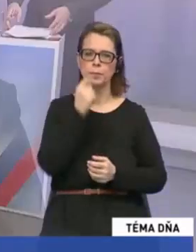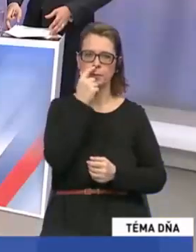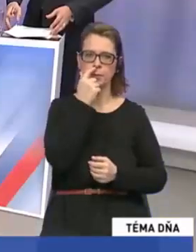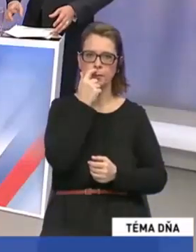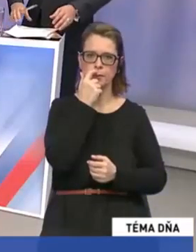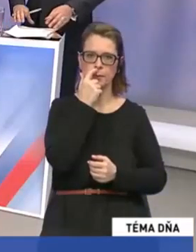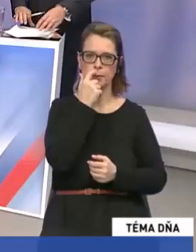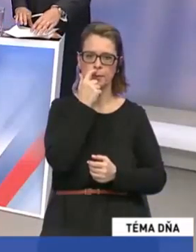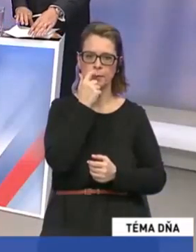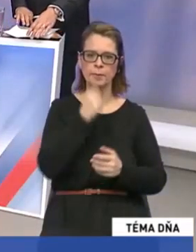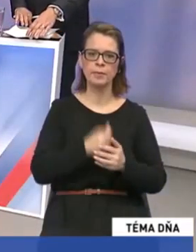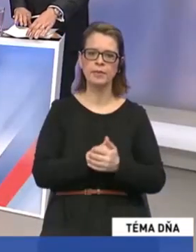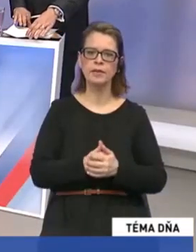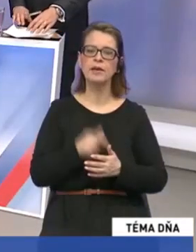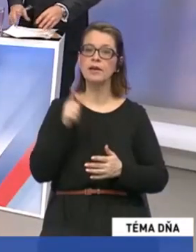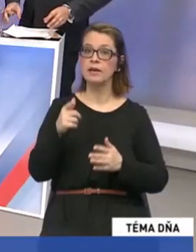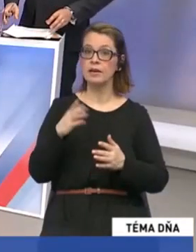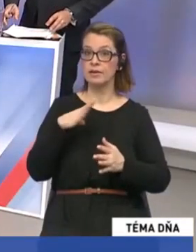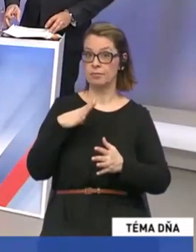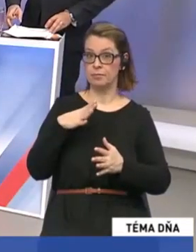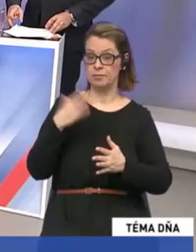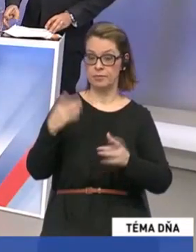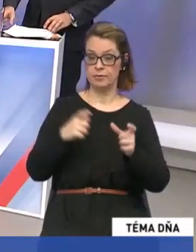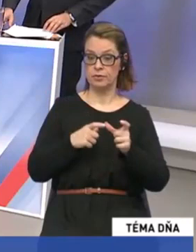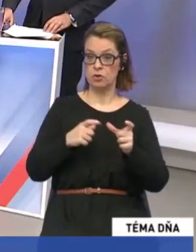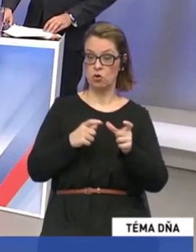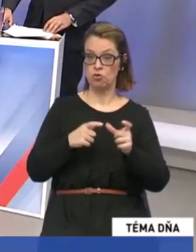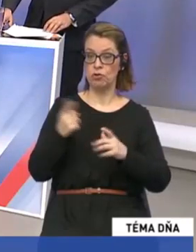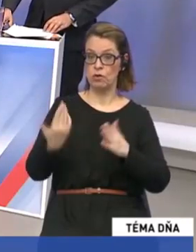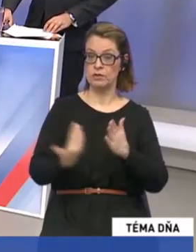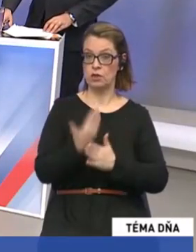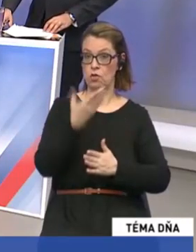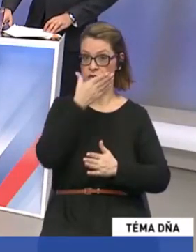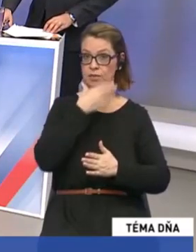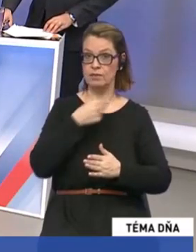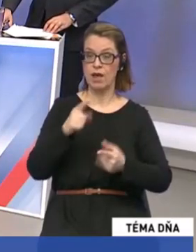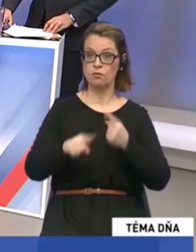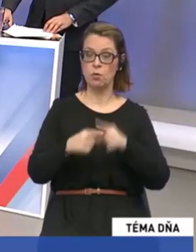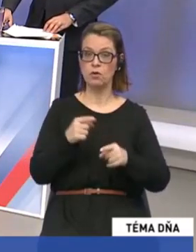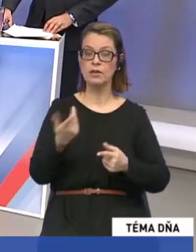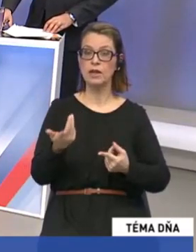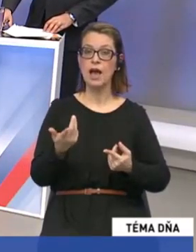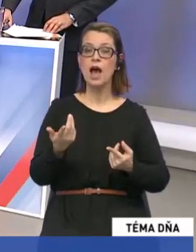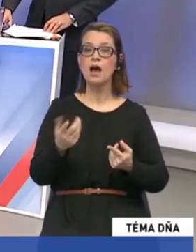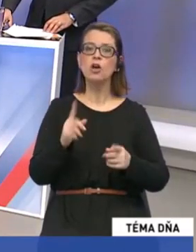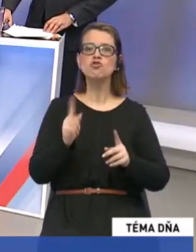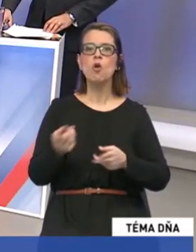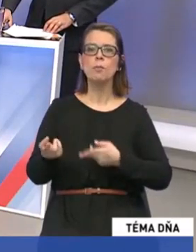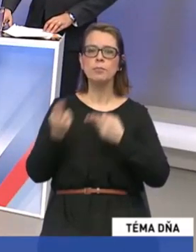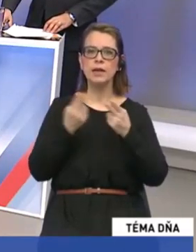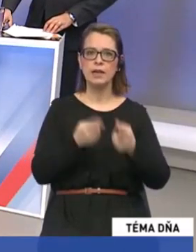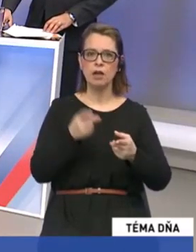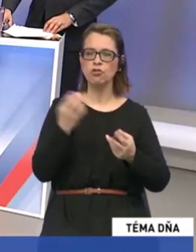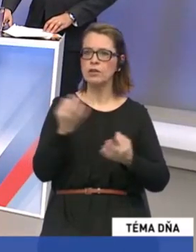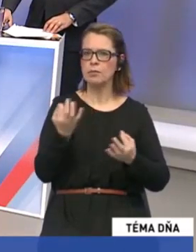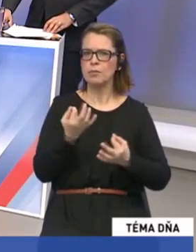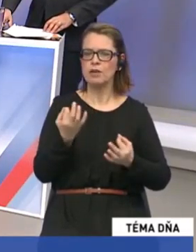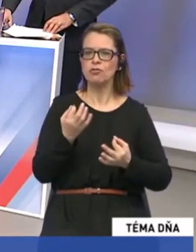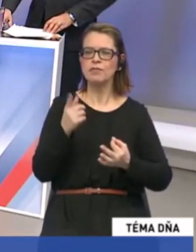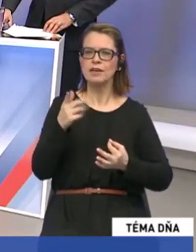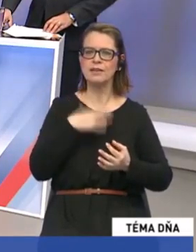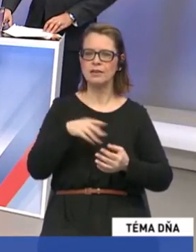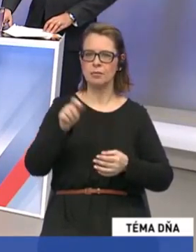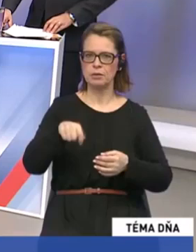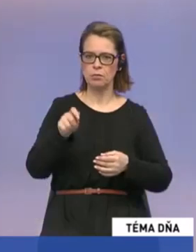novou tvárou v politike, s čím prichádzate, prečo chcete kandidovať alebo prečo chcete byť poslanky do Národnej rady.